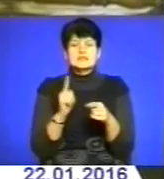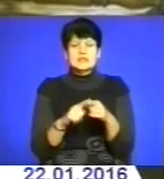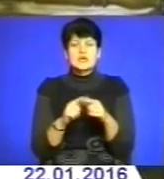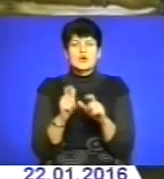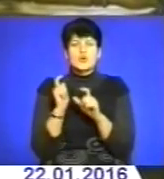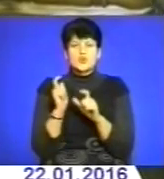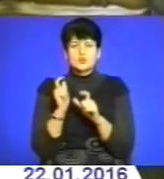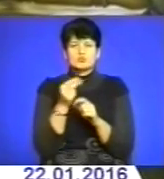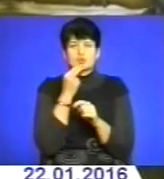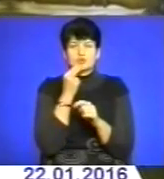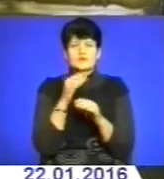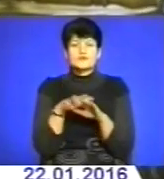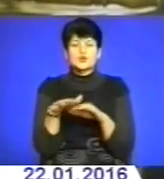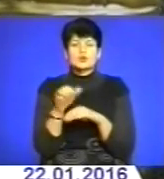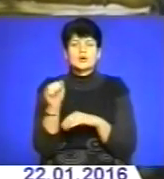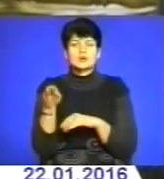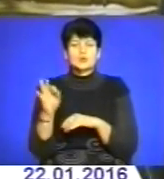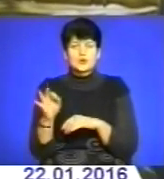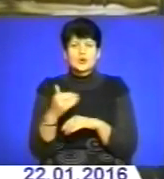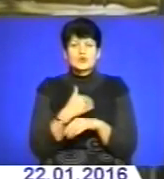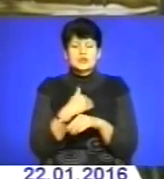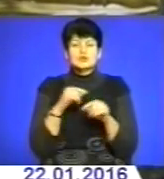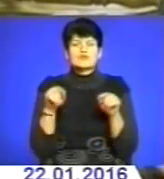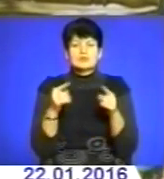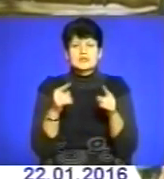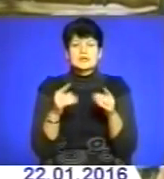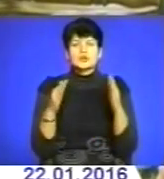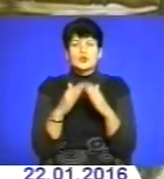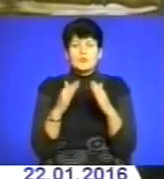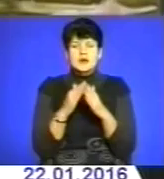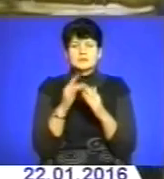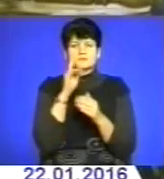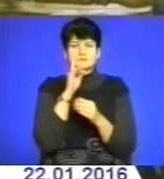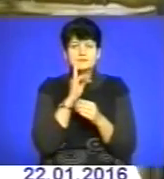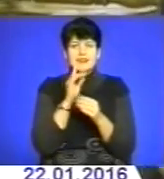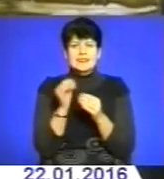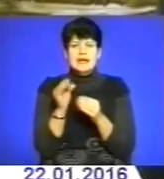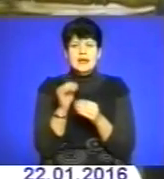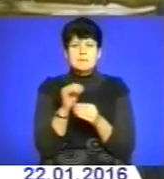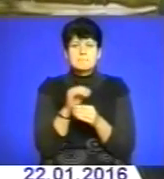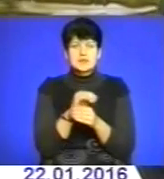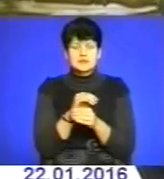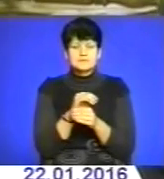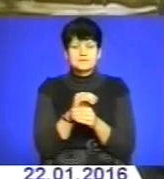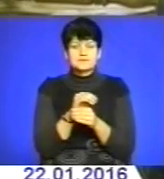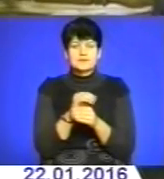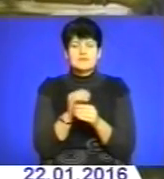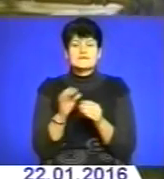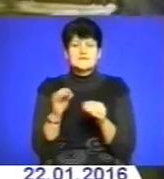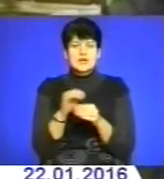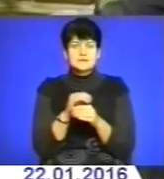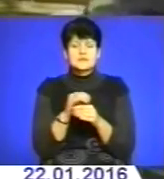продукти в зону АТО. Ну і хотілося створити такий домашній затишок бійцям, наліпити вареників.